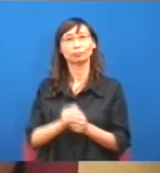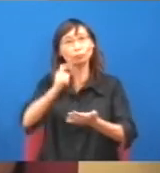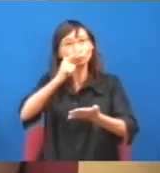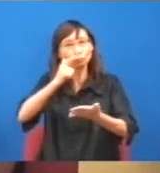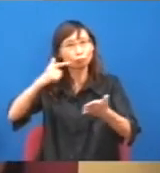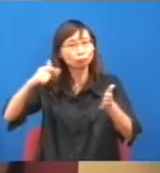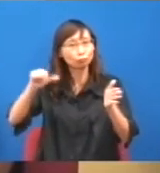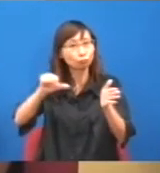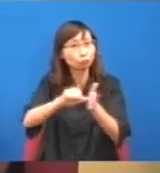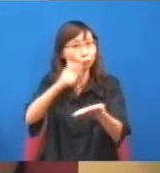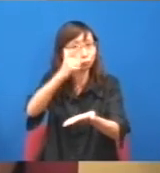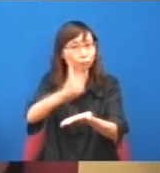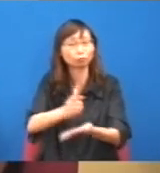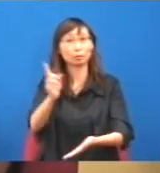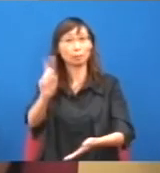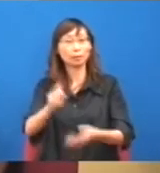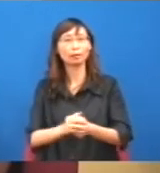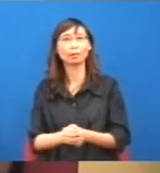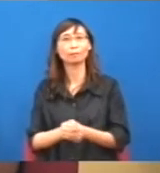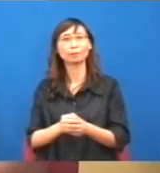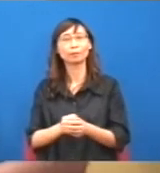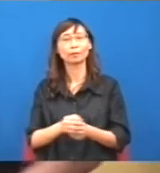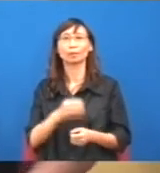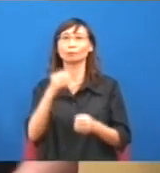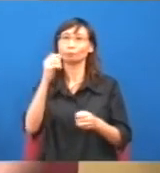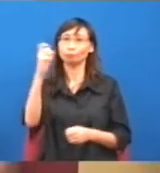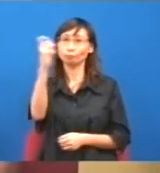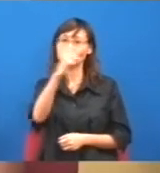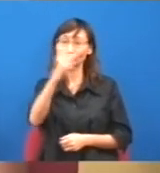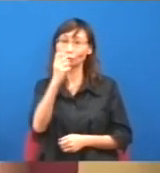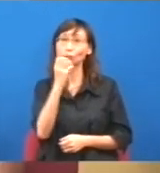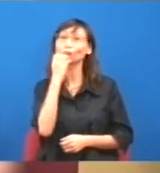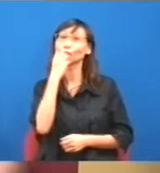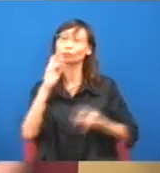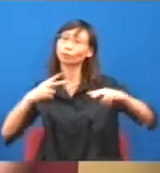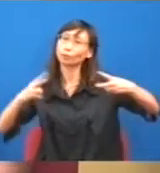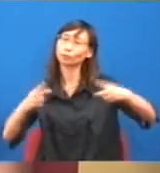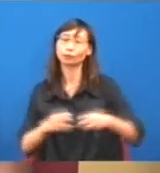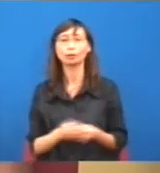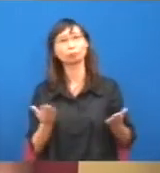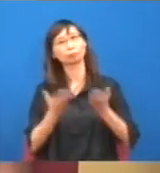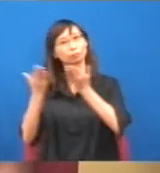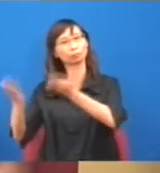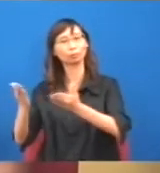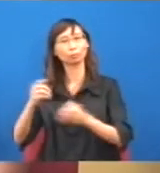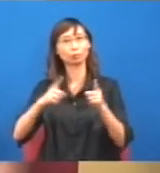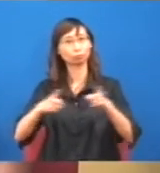會留意到東北南北發展所以這部份可以交回徐茂者詳細 Super說一下